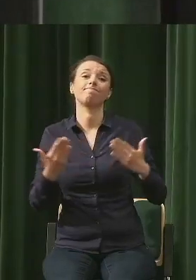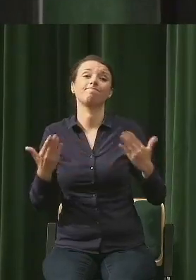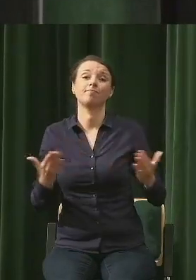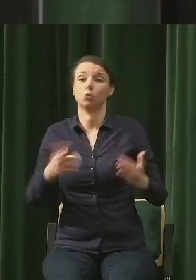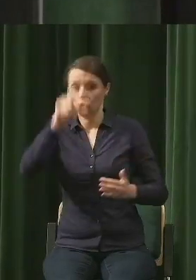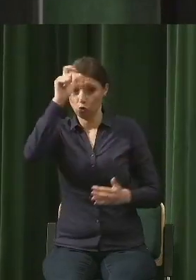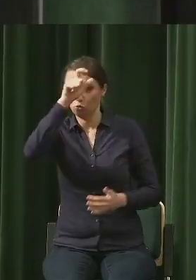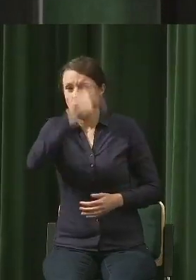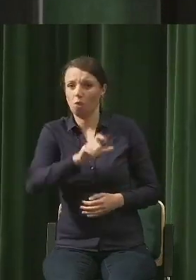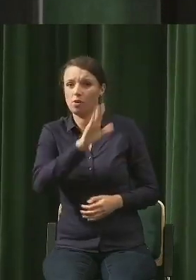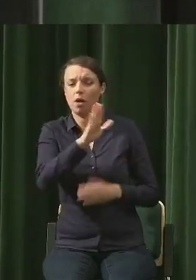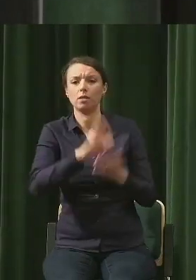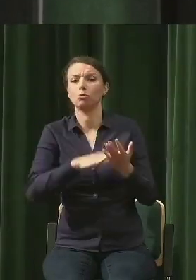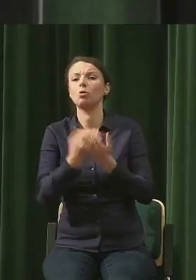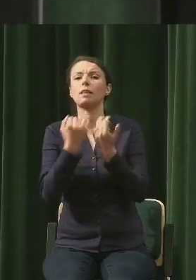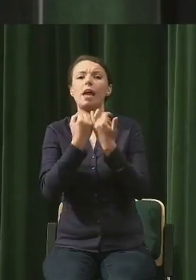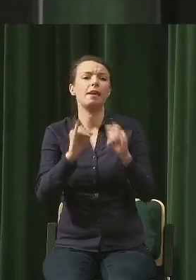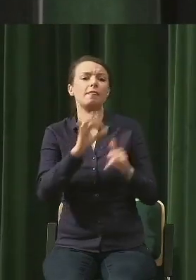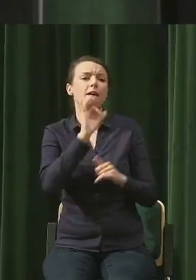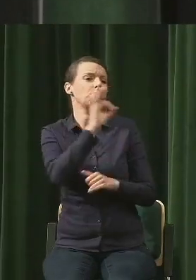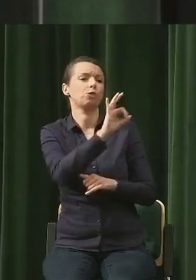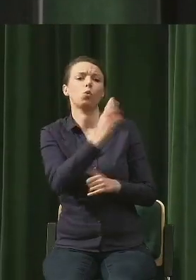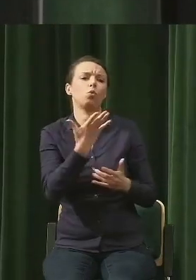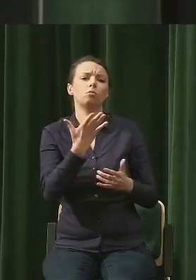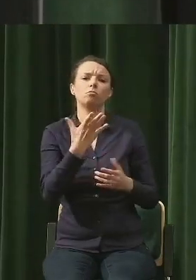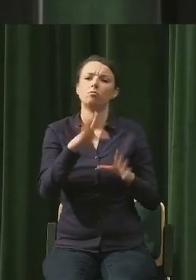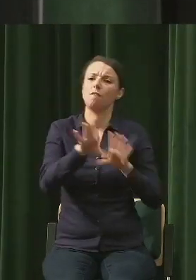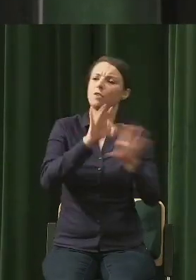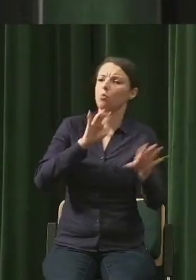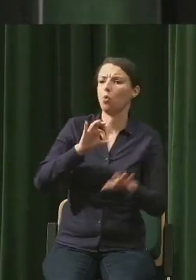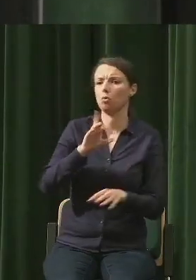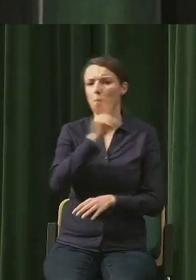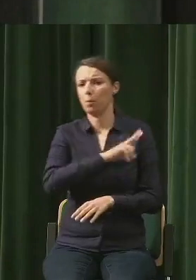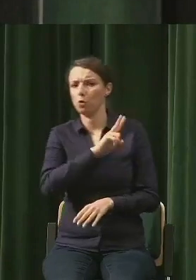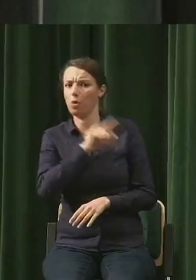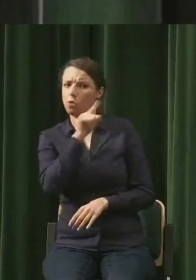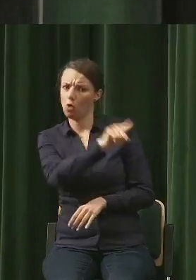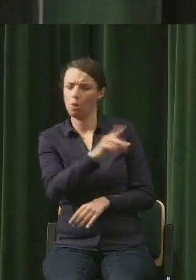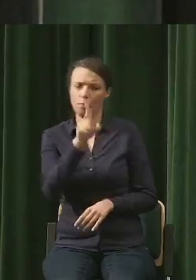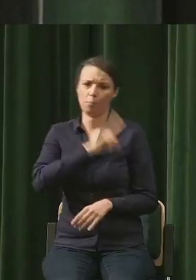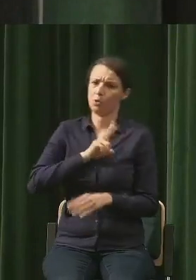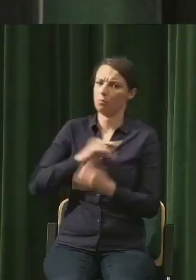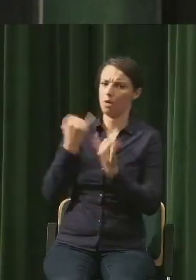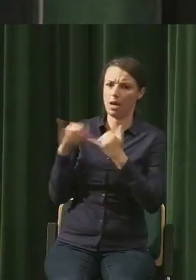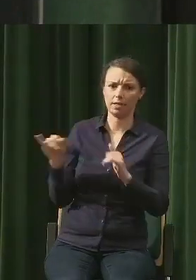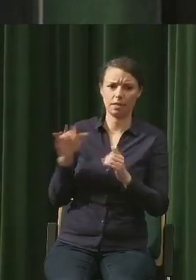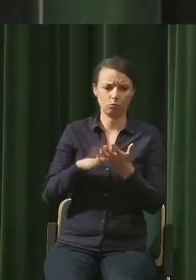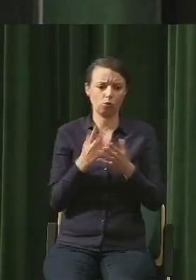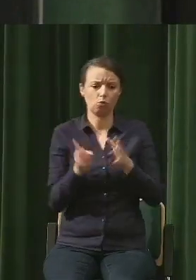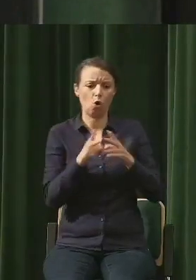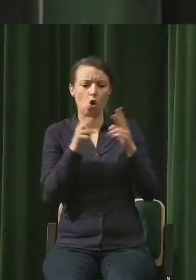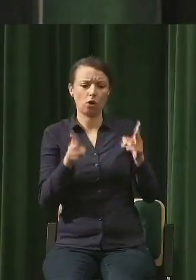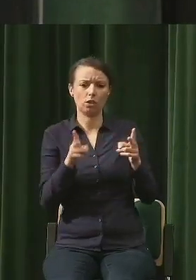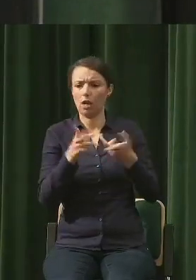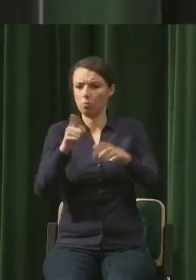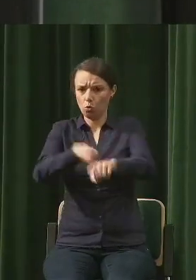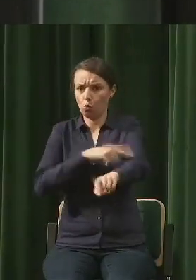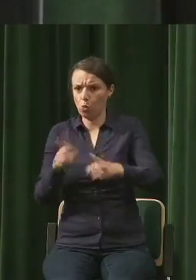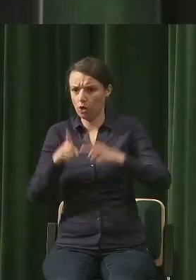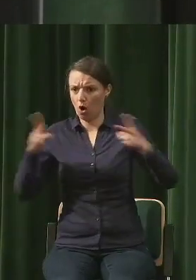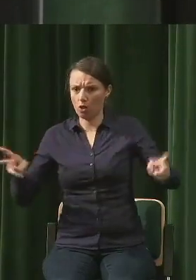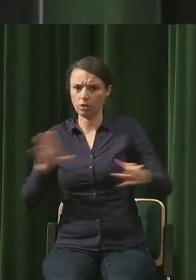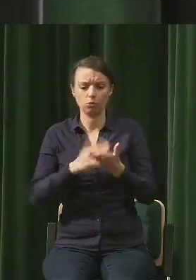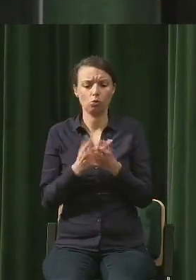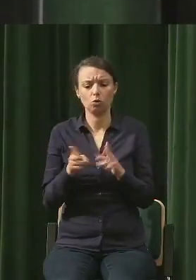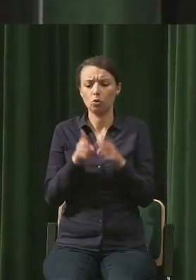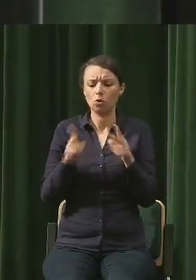inne swoje preferencje w krótkim okresie i w długim okresie i może krótką metę marzyć o tym, żeby mieć nowy samochód, a potem